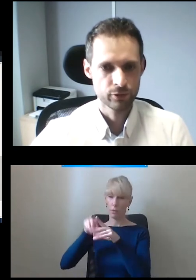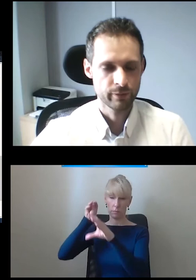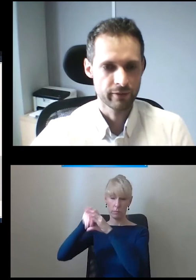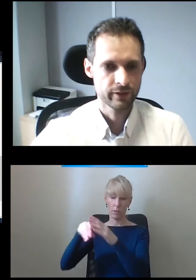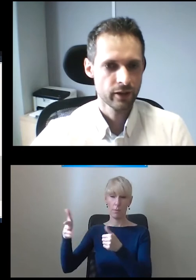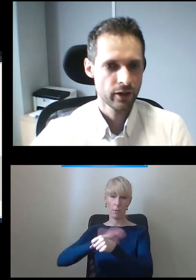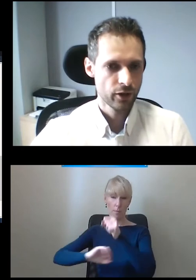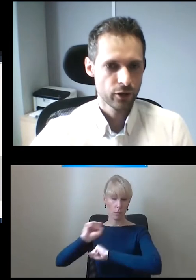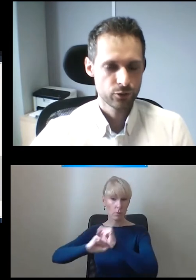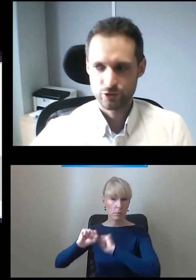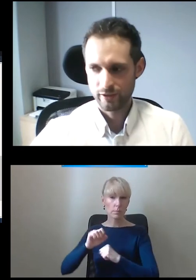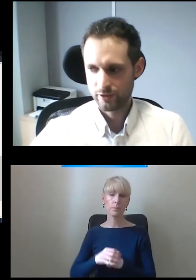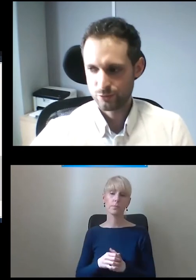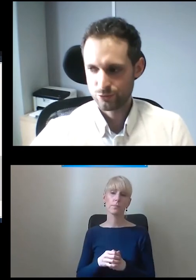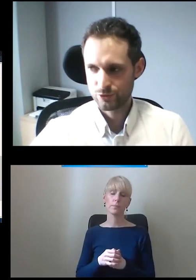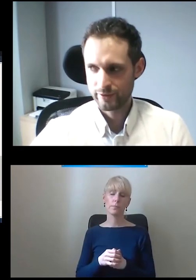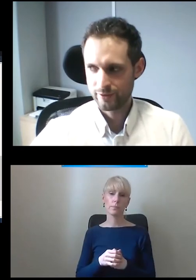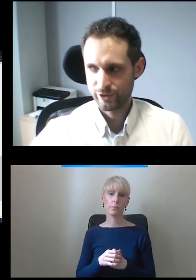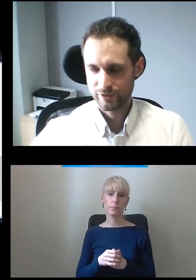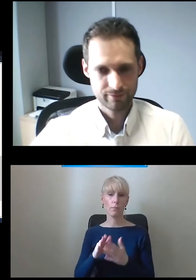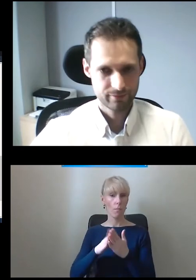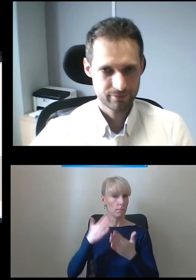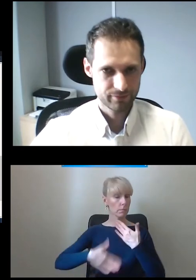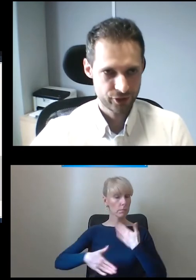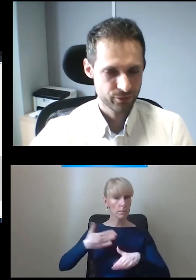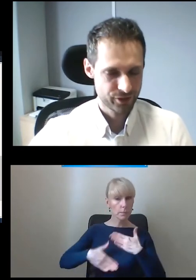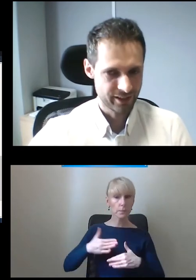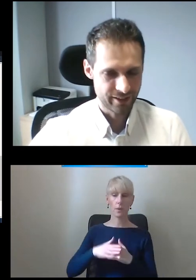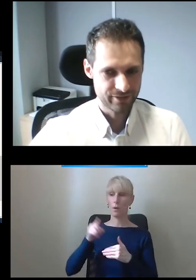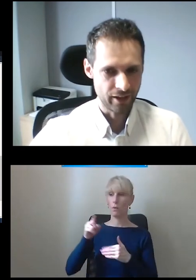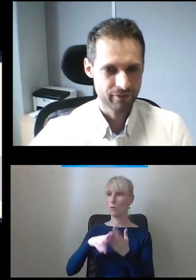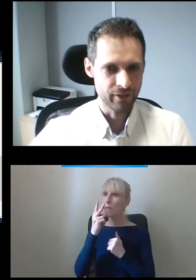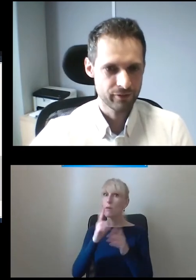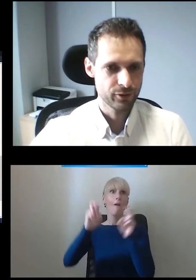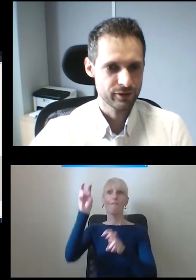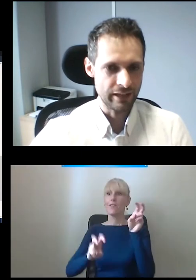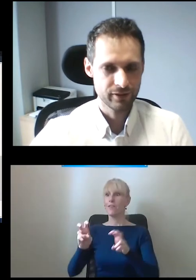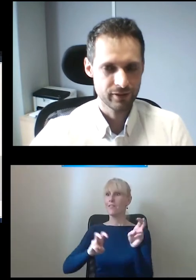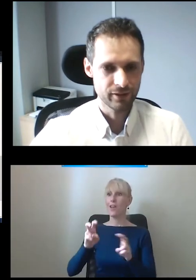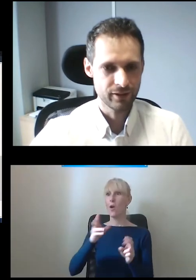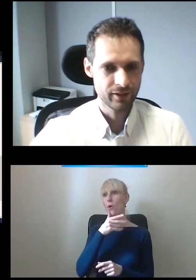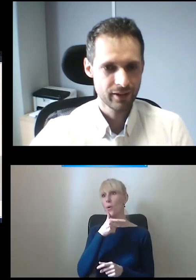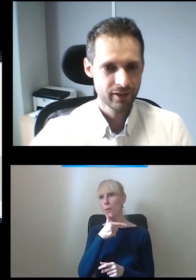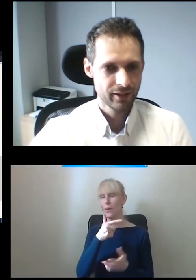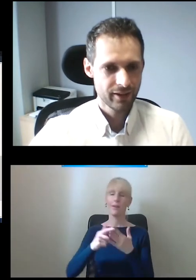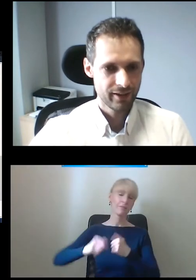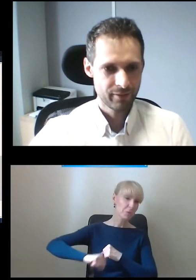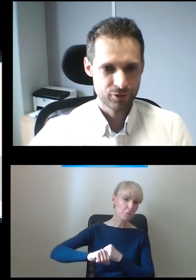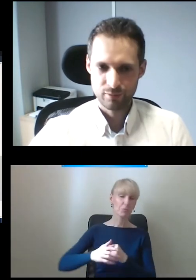niepełnosprawnych, którzy cieszą się na widok tej windy i